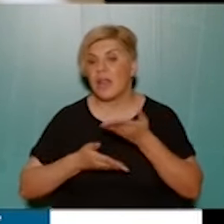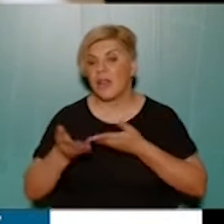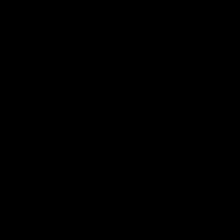εύκολα.